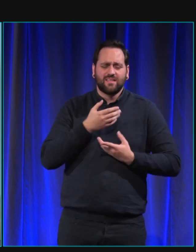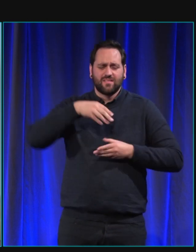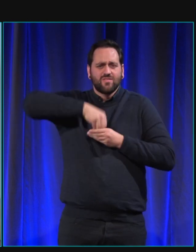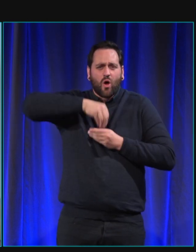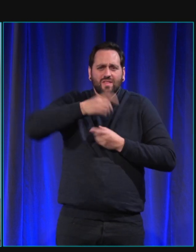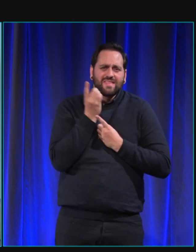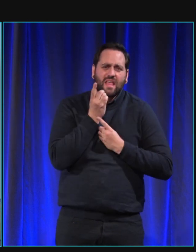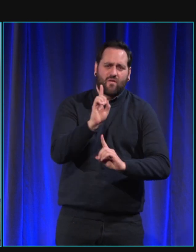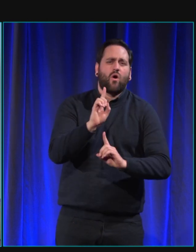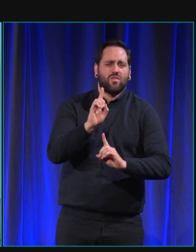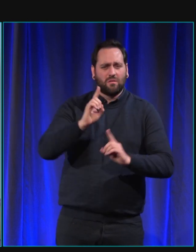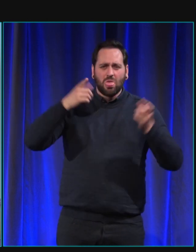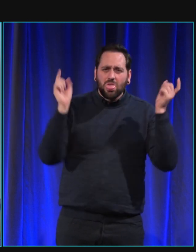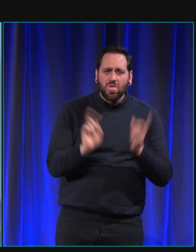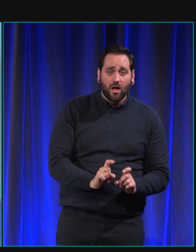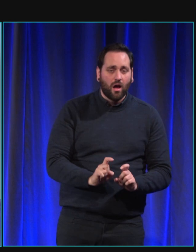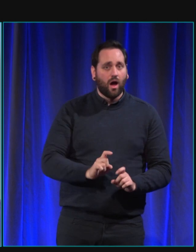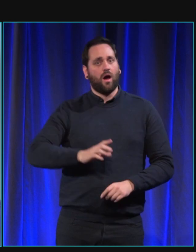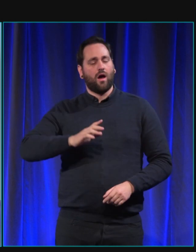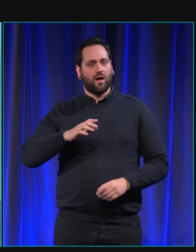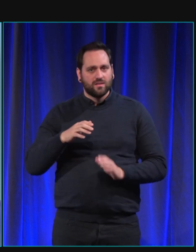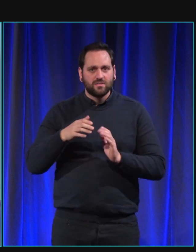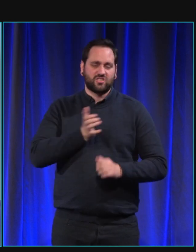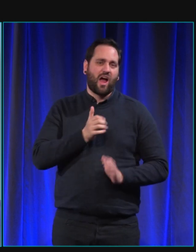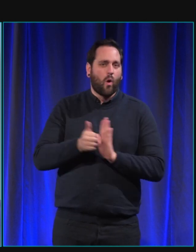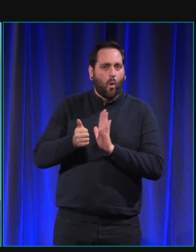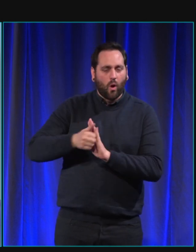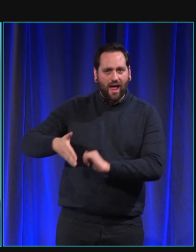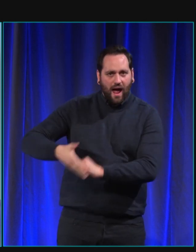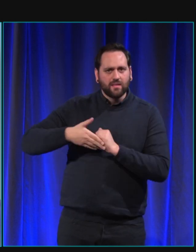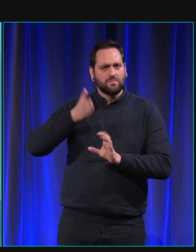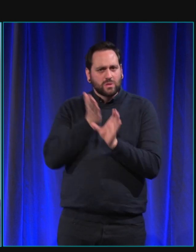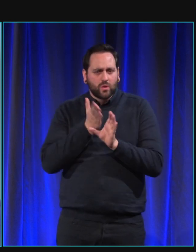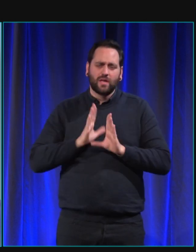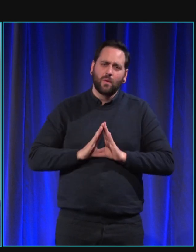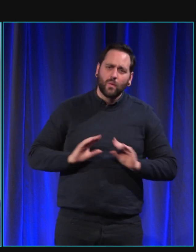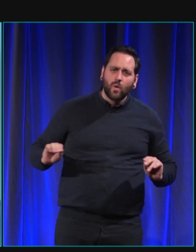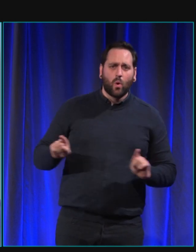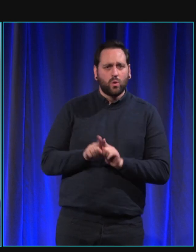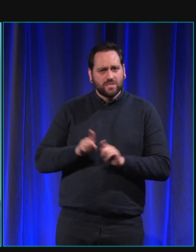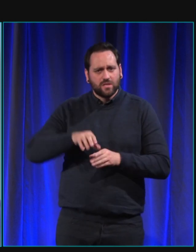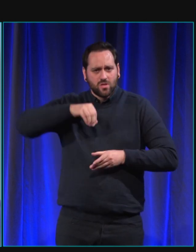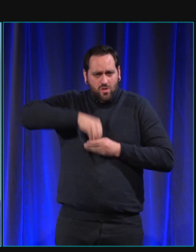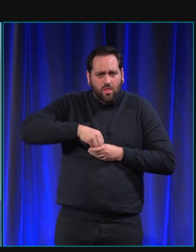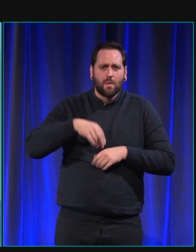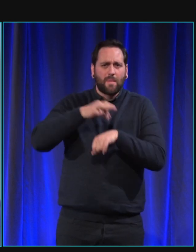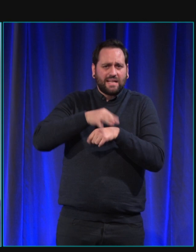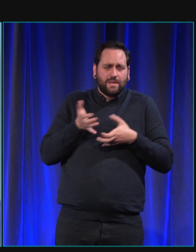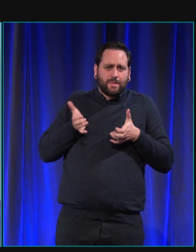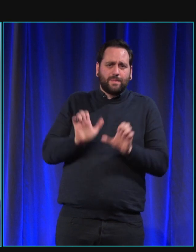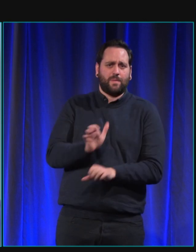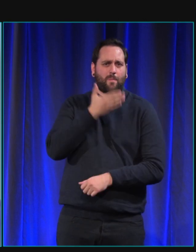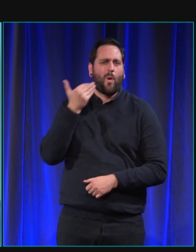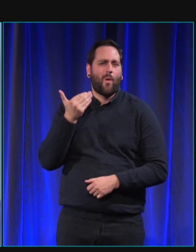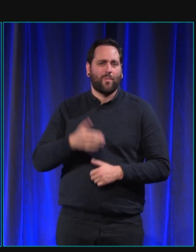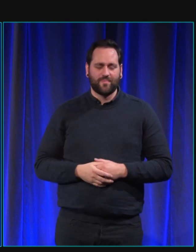une bonne santé à la fois physique et psychologique. Et là, de nombreuses études montrent en effet que les propriétaires de chiens ont une meilleure